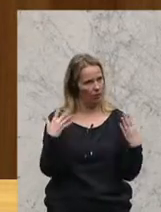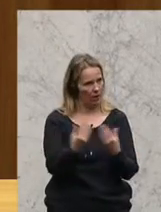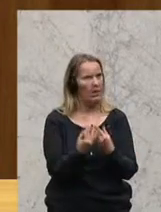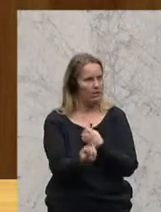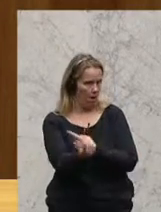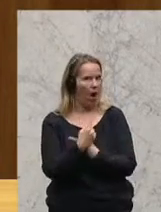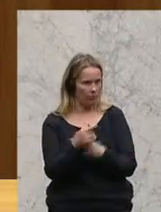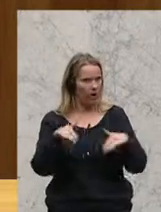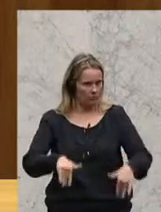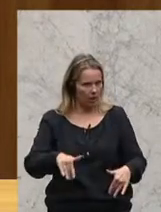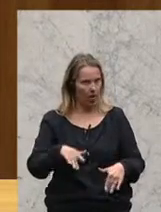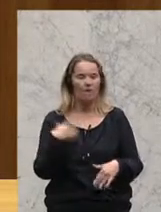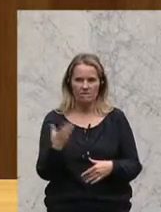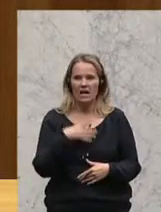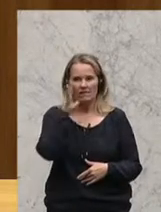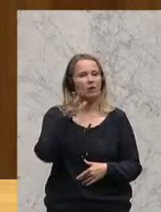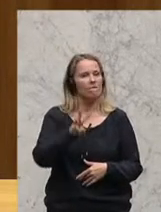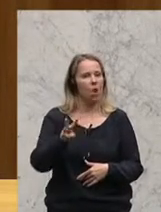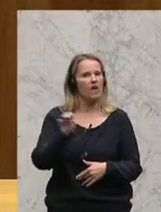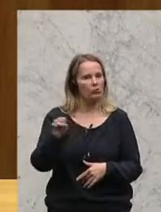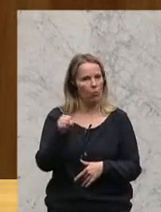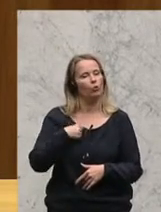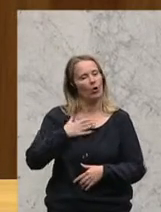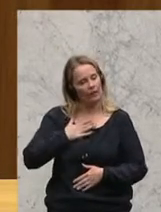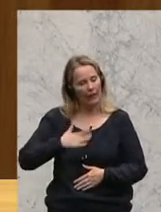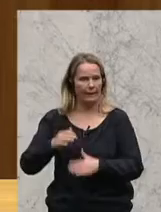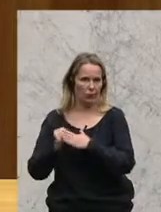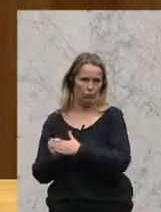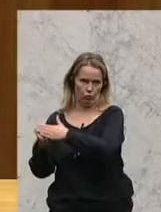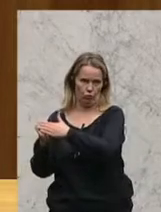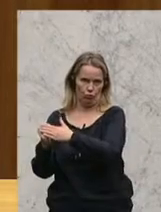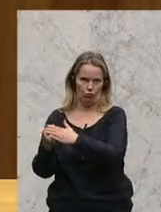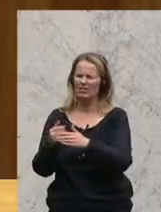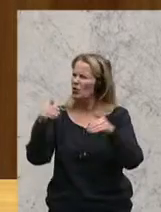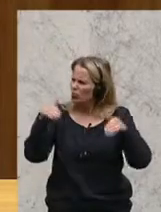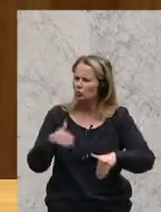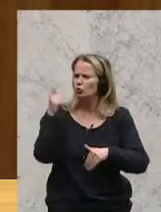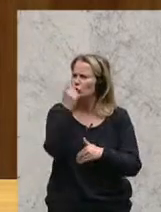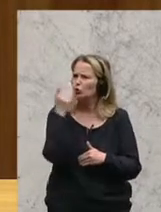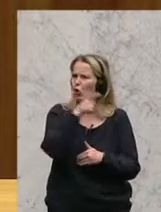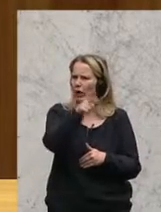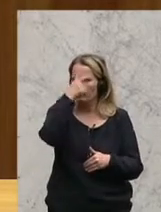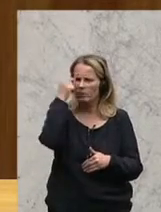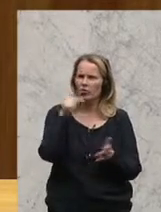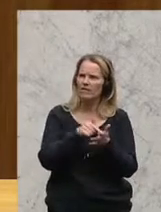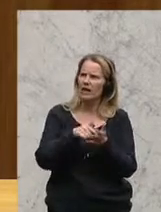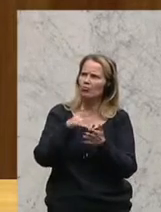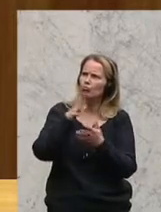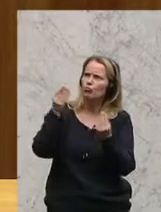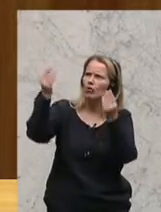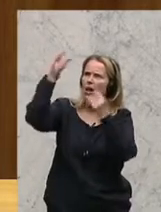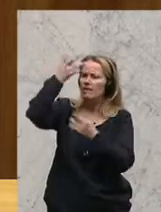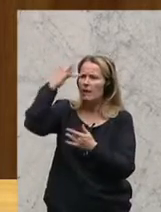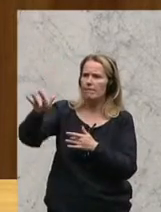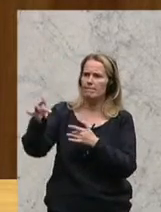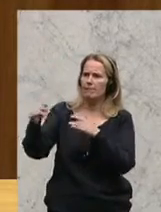Auftrag und bei diesem werden wir Wolfgang Sobotka gerne unterstützen. Wir müssen die Sorgen der Menschen betreffend über Fremdung durch zum Beispiel die